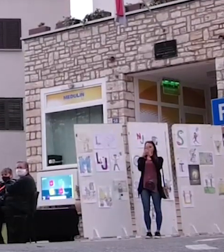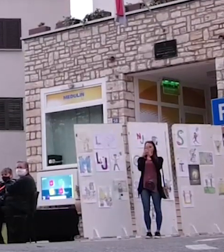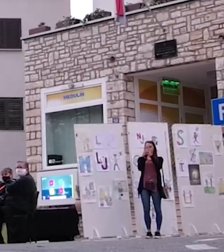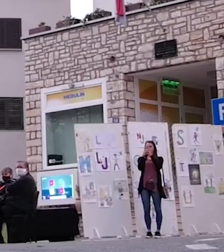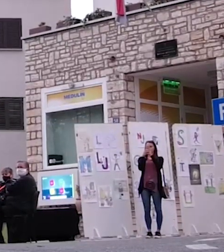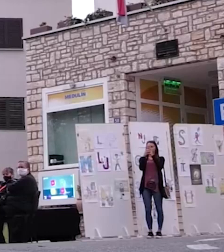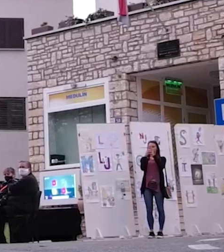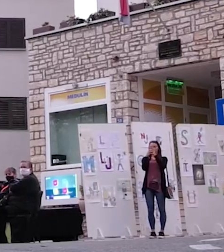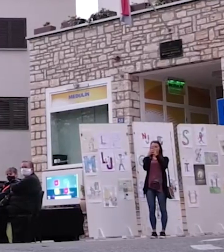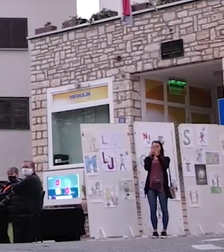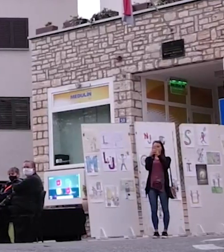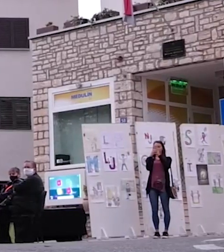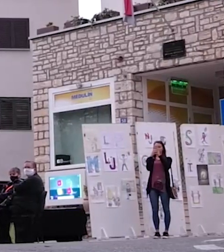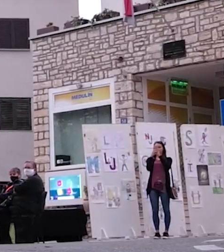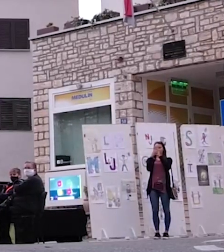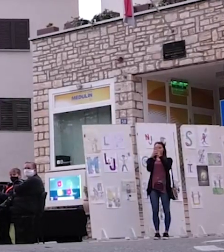Superhero